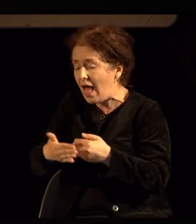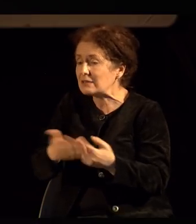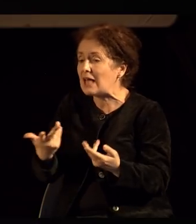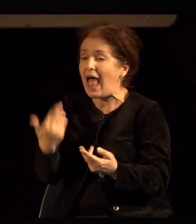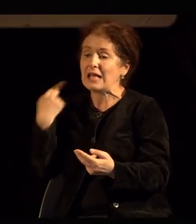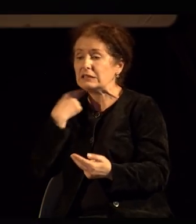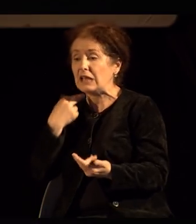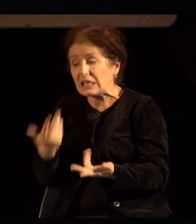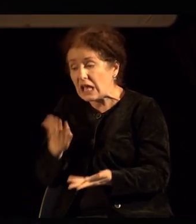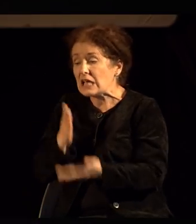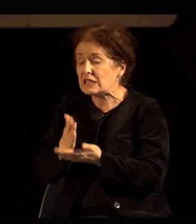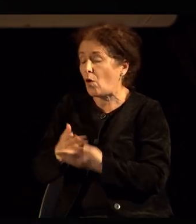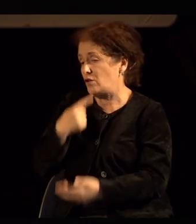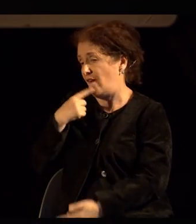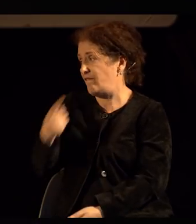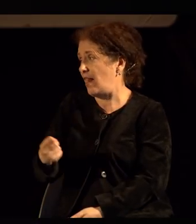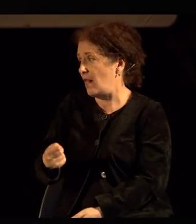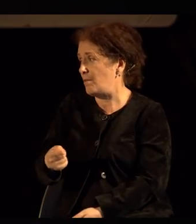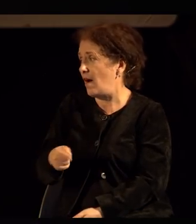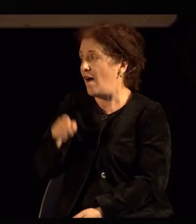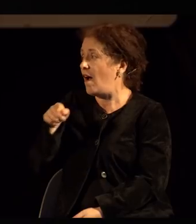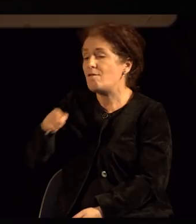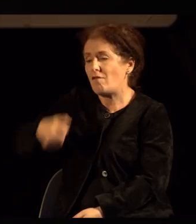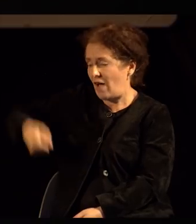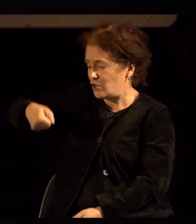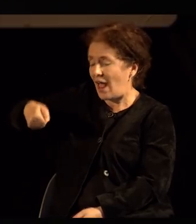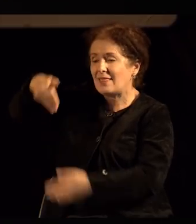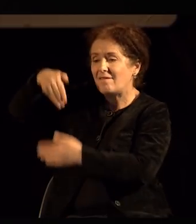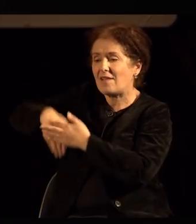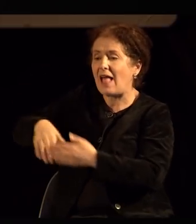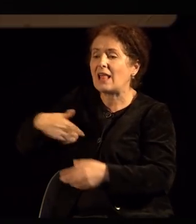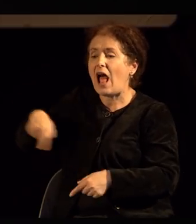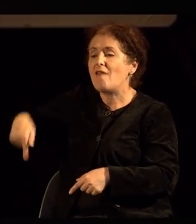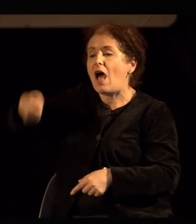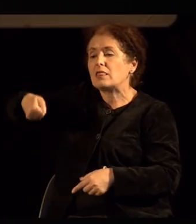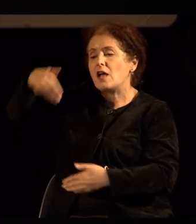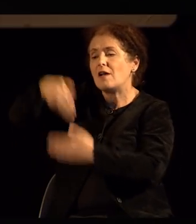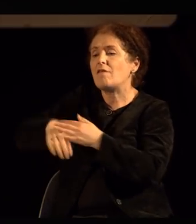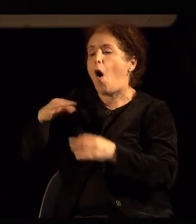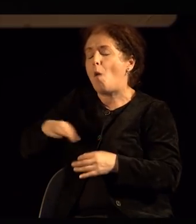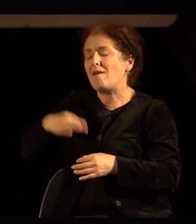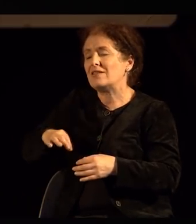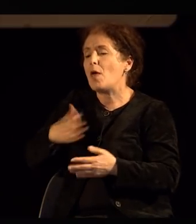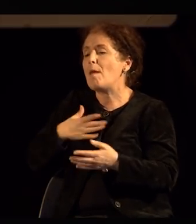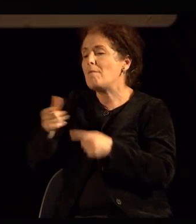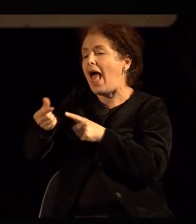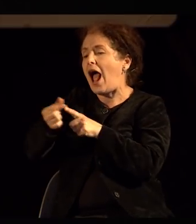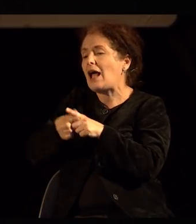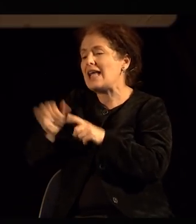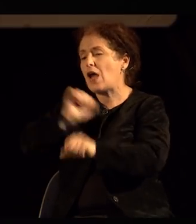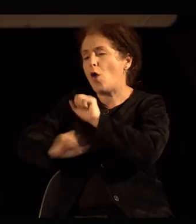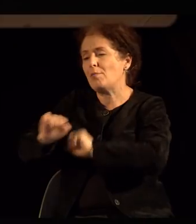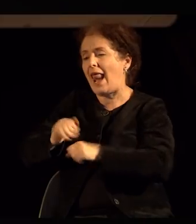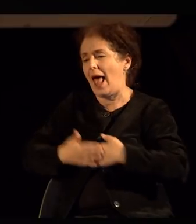И затоа секогаш велам, секогаш во оваа чантичка си имам кондом и диазапам во случај да треба да го